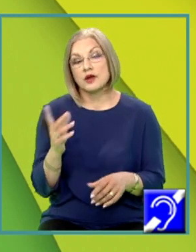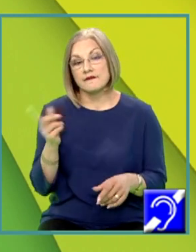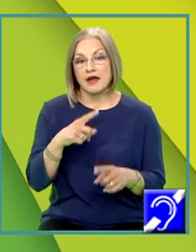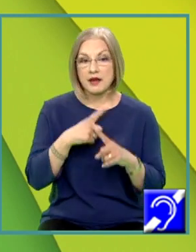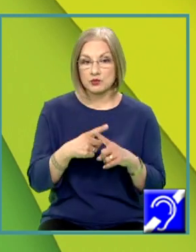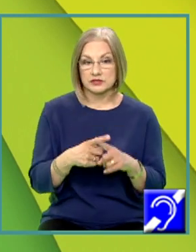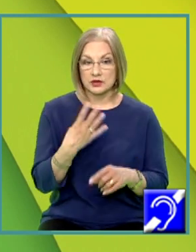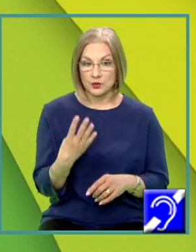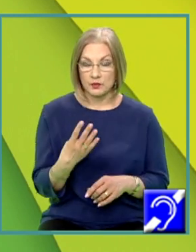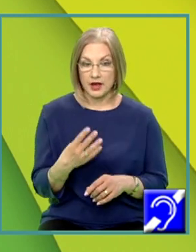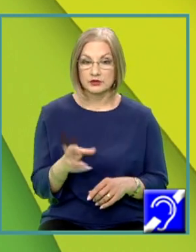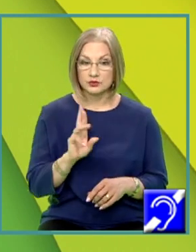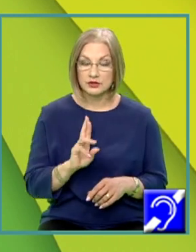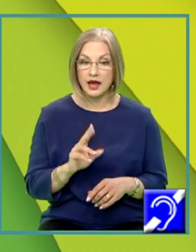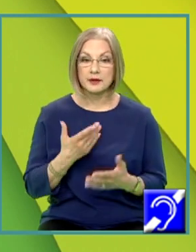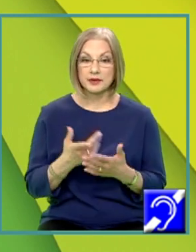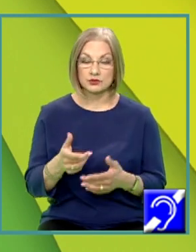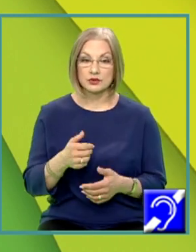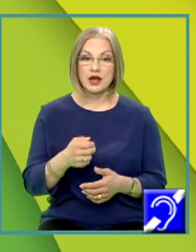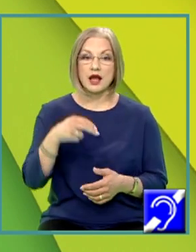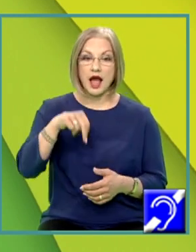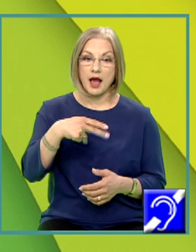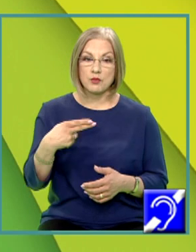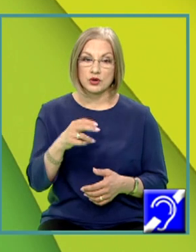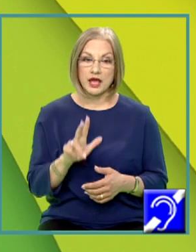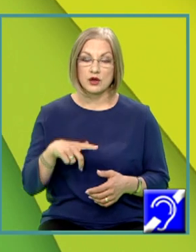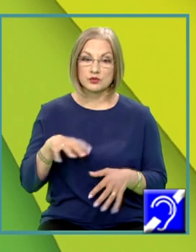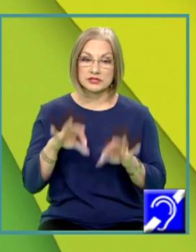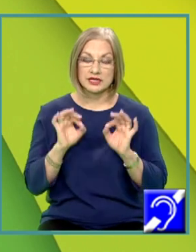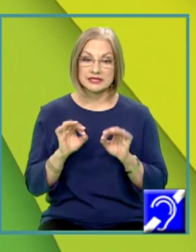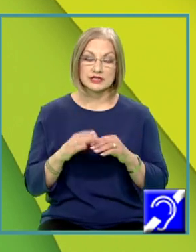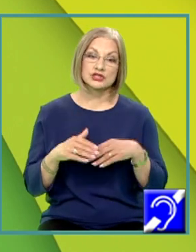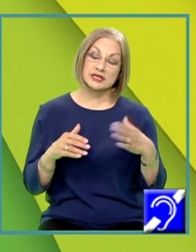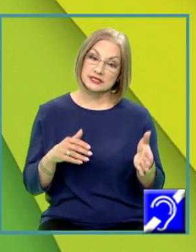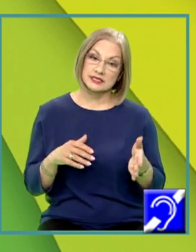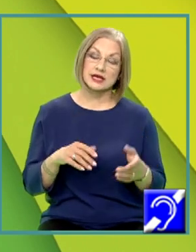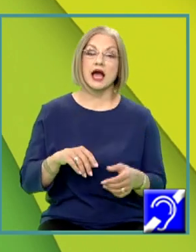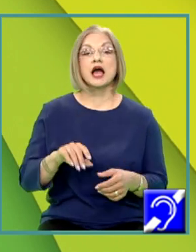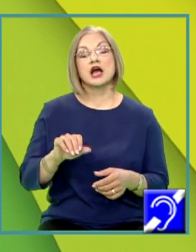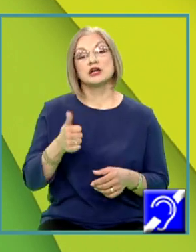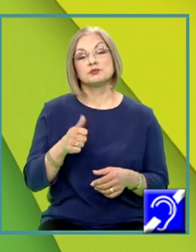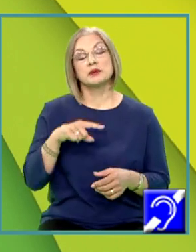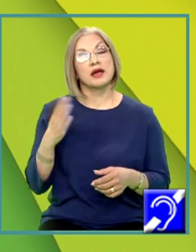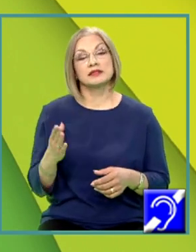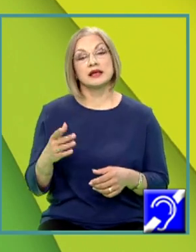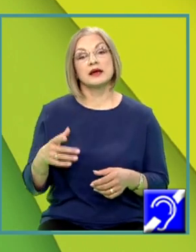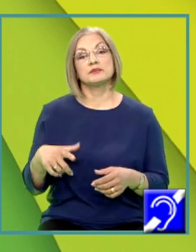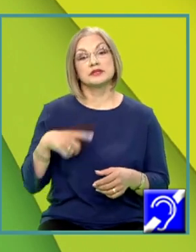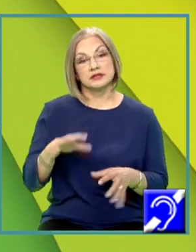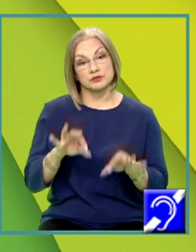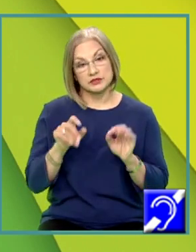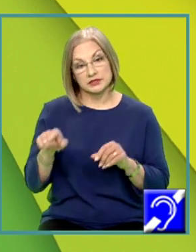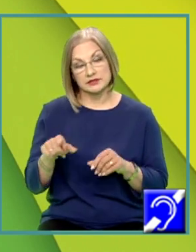patru, însă pentru că amoniacul la final se găsește în partea stângă, iar inițial în partea dreaptă, mulțesc cu